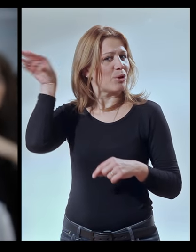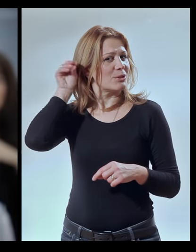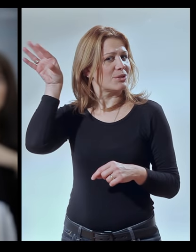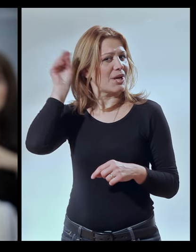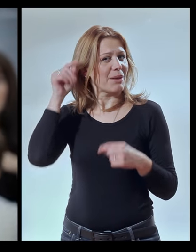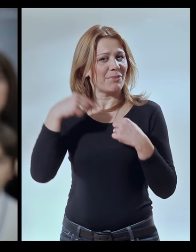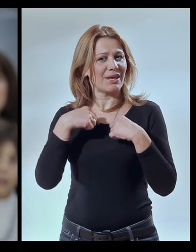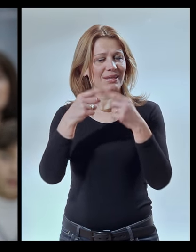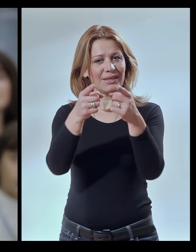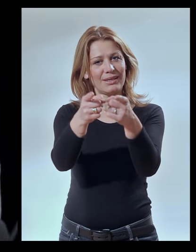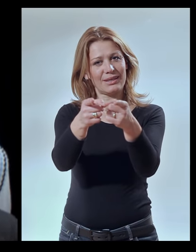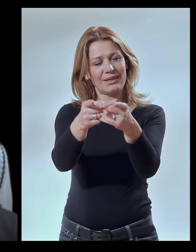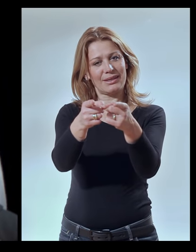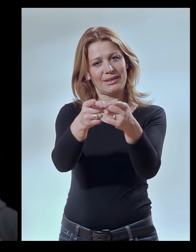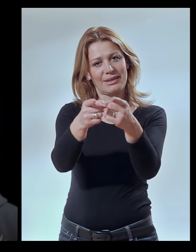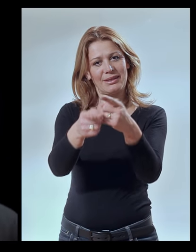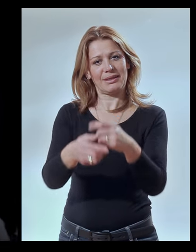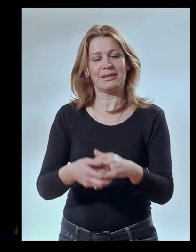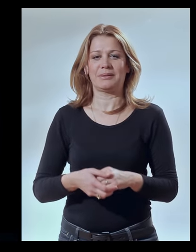a poslušaj me ti